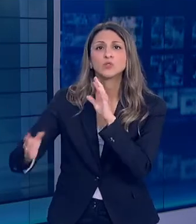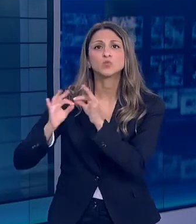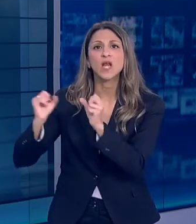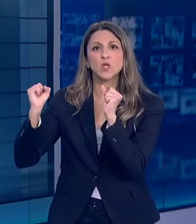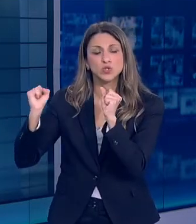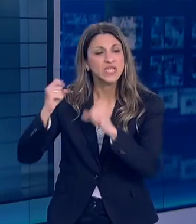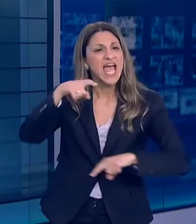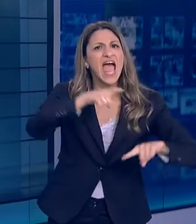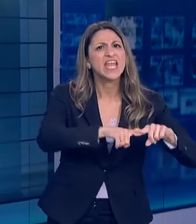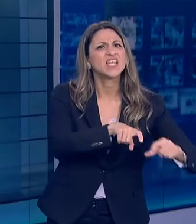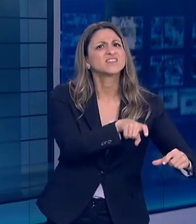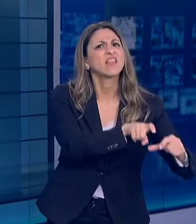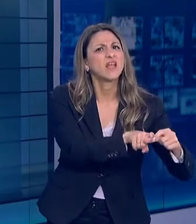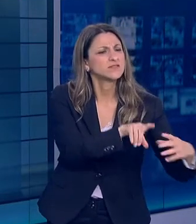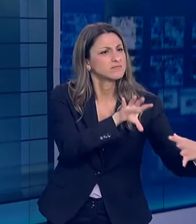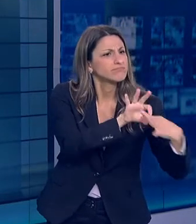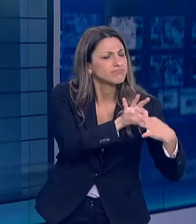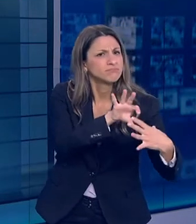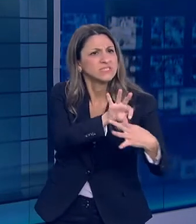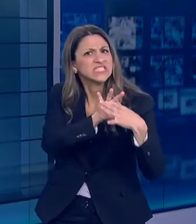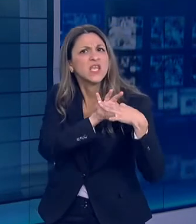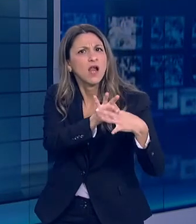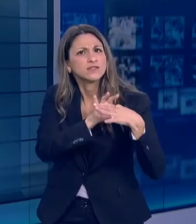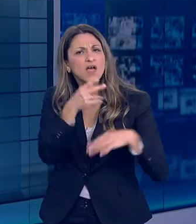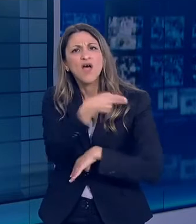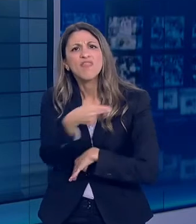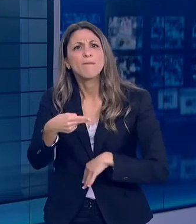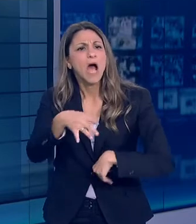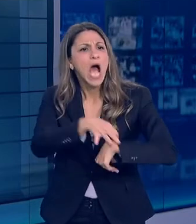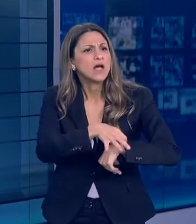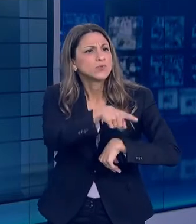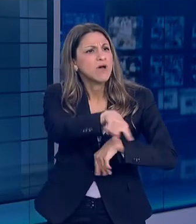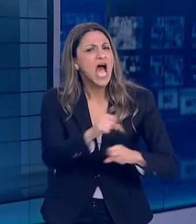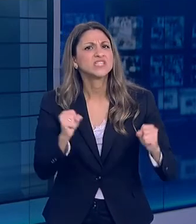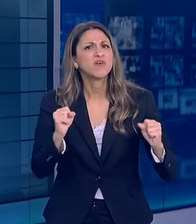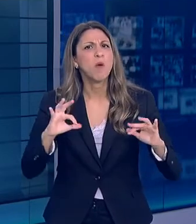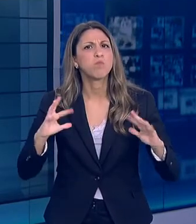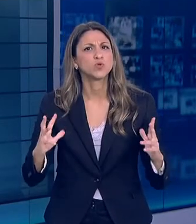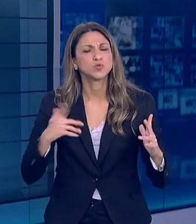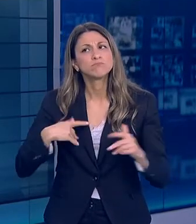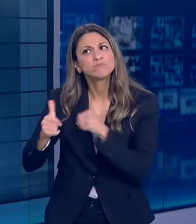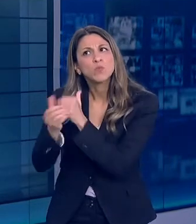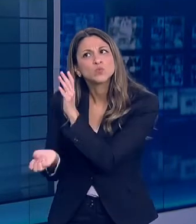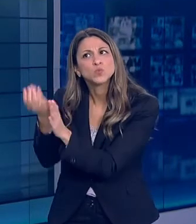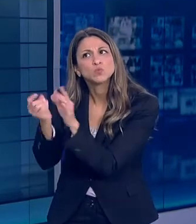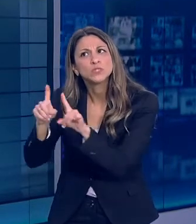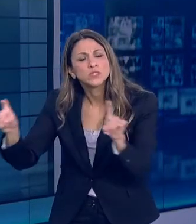ιατρικές εταιρείες για γενικότερα θέματα ασφάλειας των ασθενών σε σχέση με τον ιό και θα συνεχίσει να παρακολουθεί τις εξελίξεις